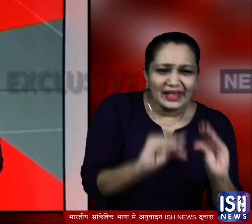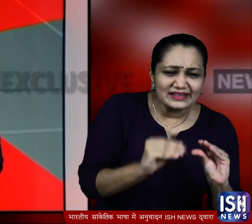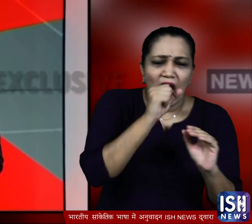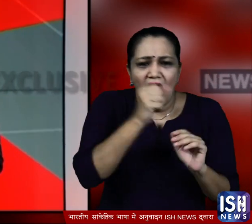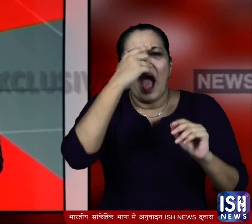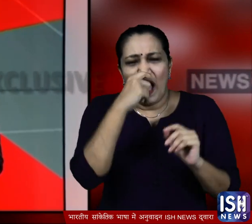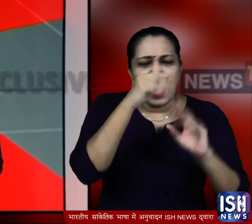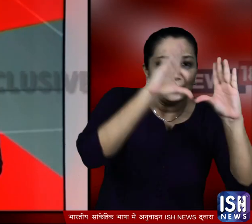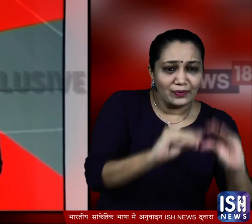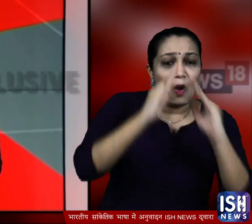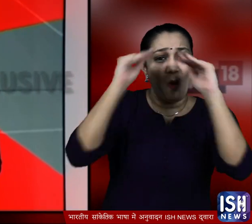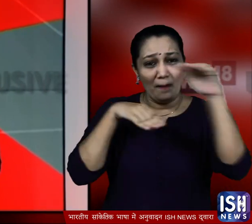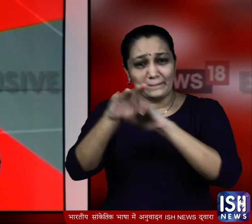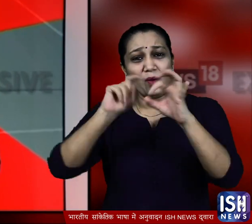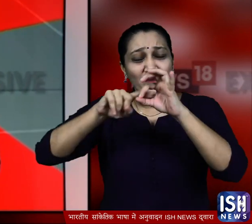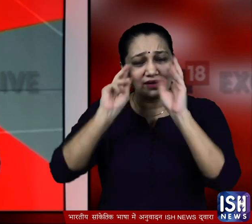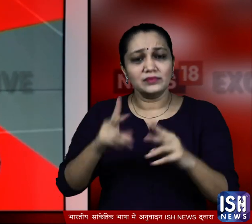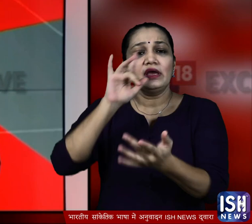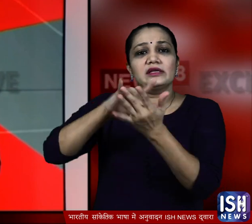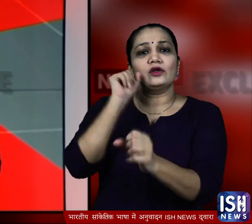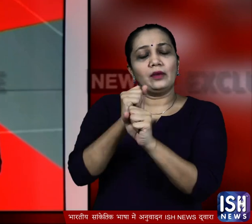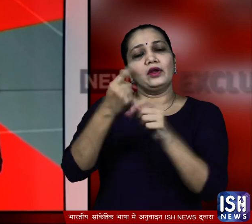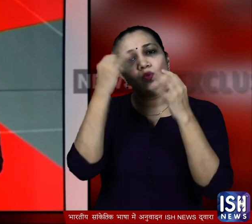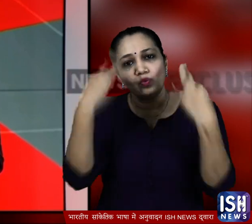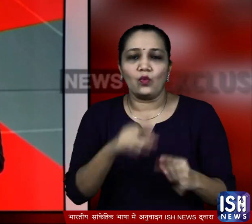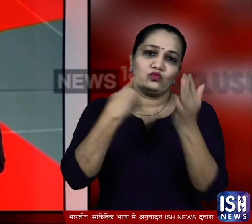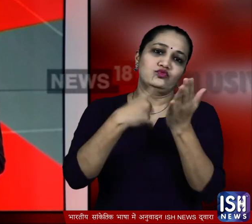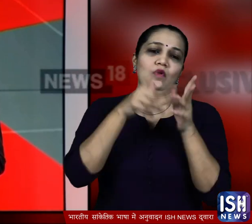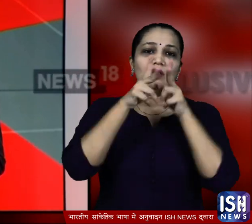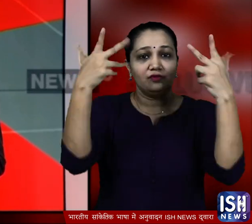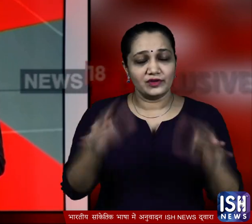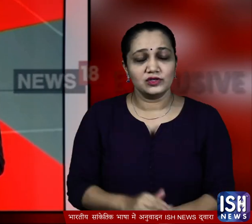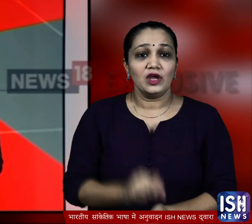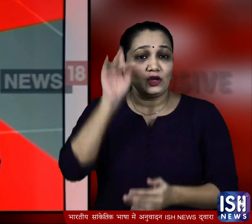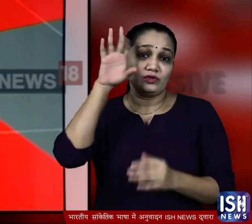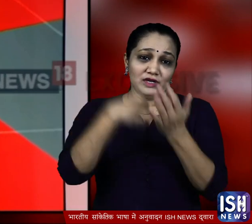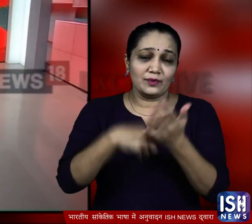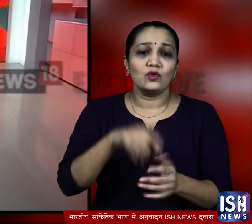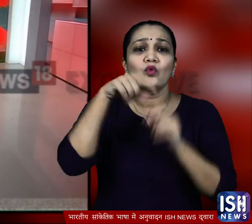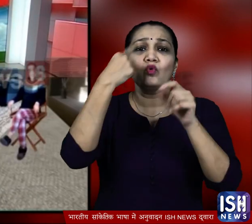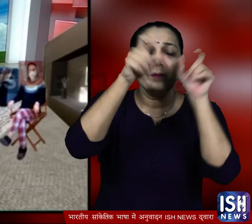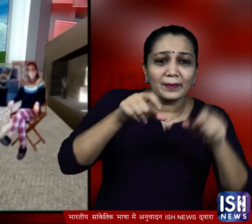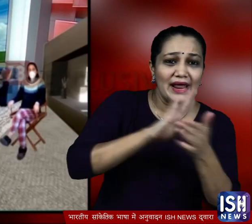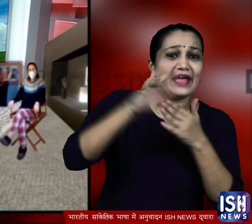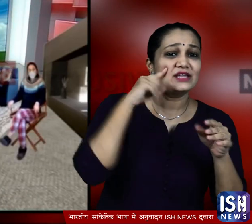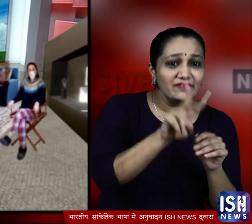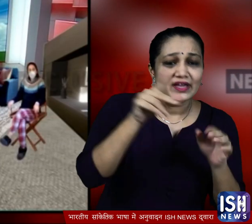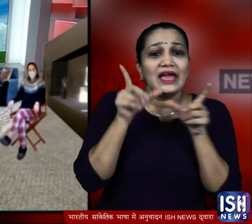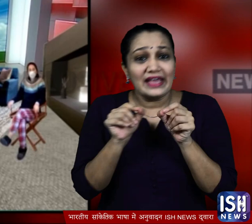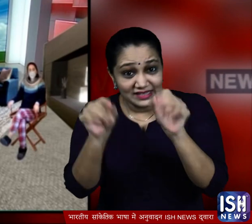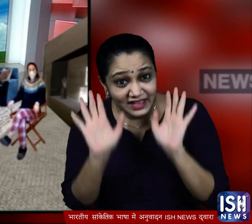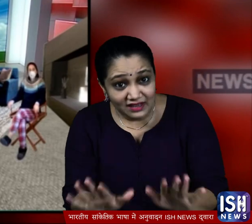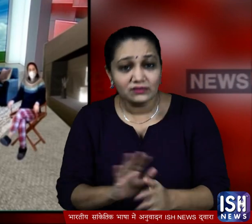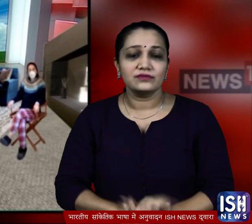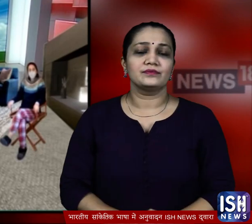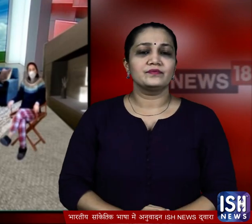कम लक्षन वाले मरीजों के होम आइसुलेशन को लेकर केंदर ने नए दिशानिट देश जारी कर दिये न्यूजेटीन के रवी सिंग की रिपोर्ट है कि जिन मरीजों को HIV या कैंसर